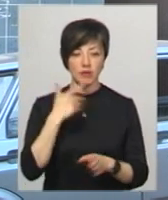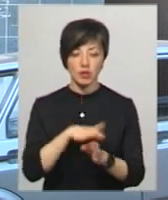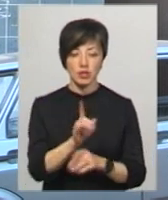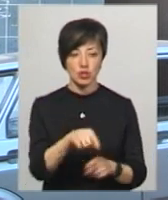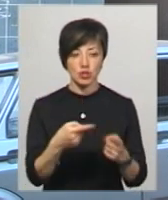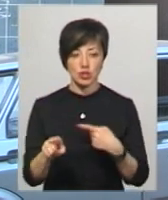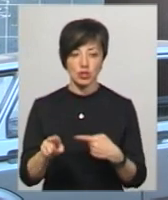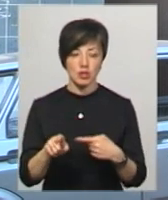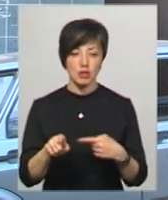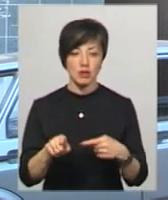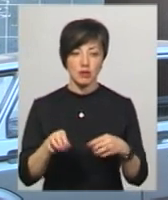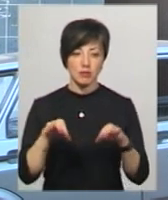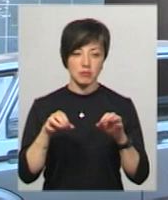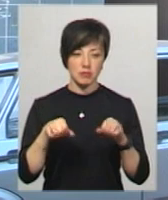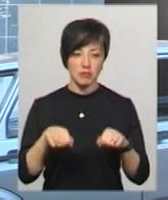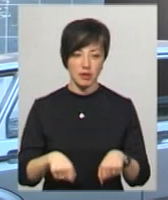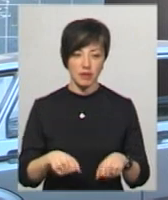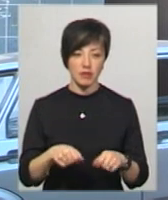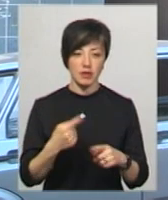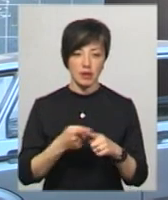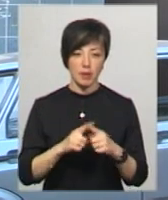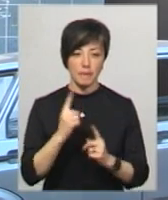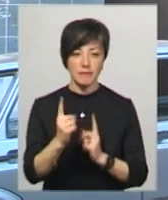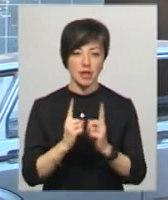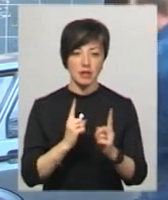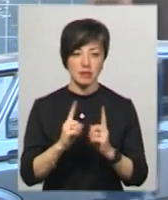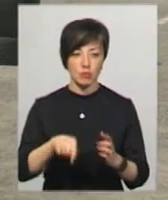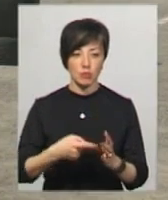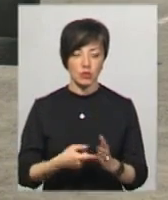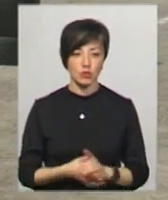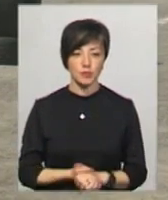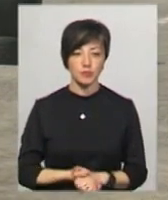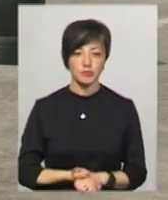тих чи інших вправ, а також при їзді по місту.